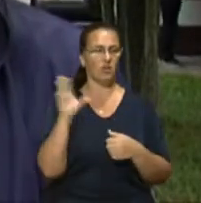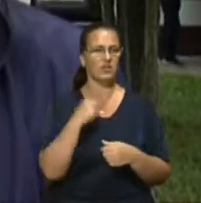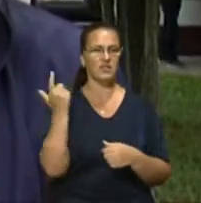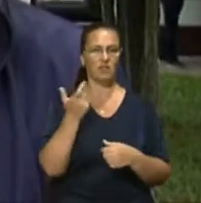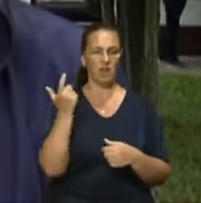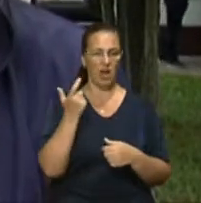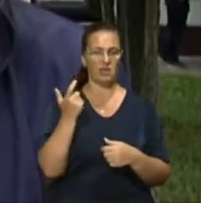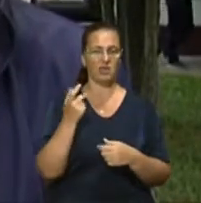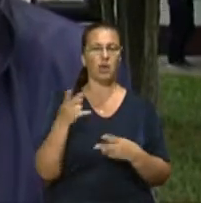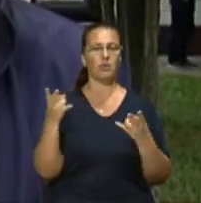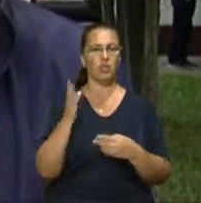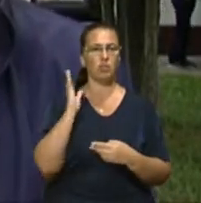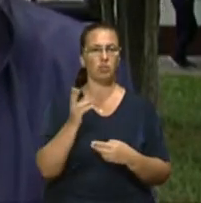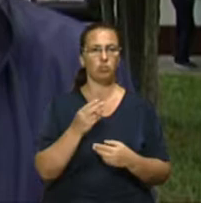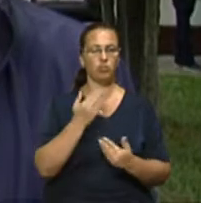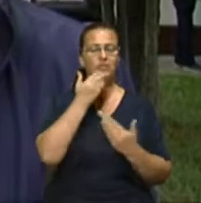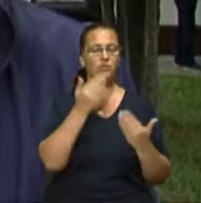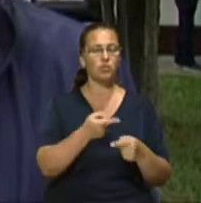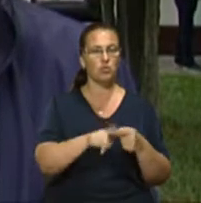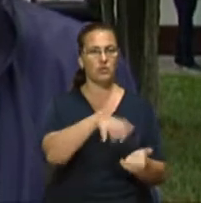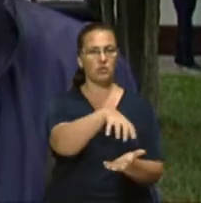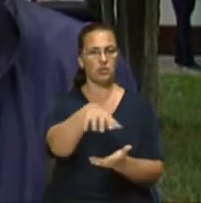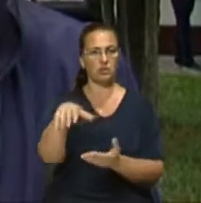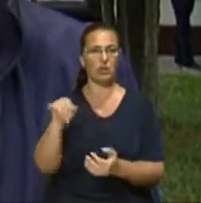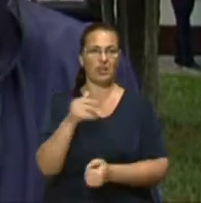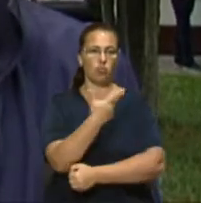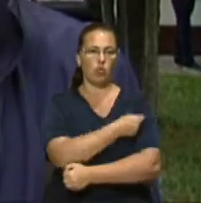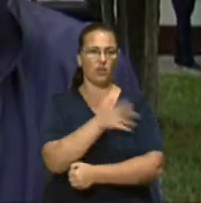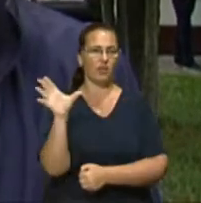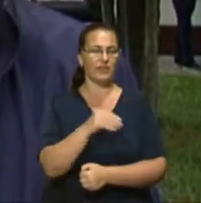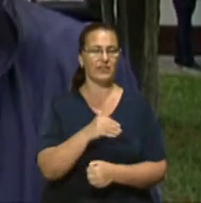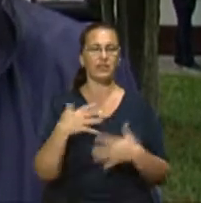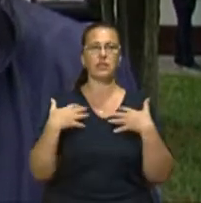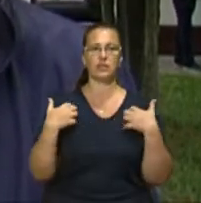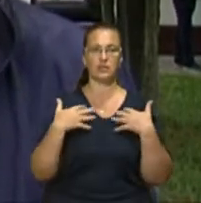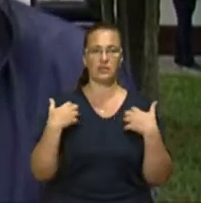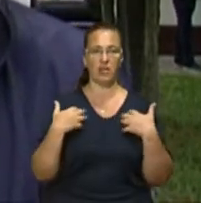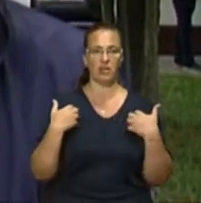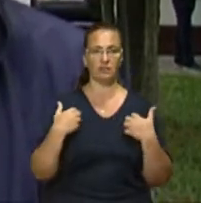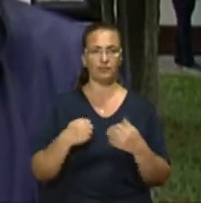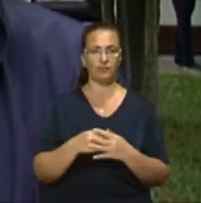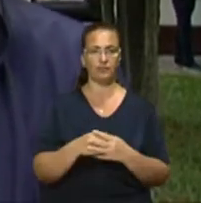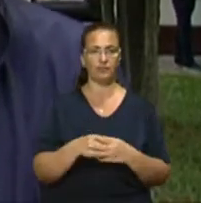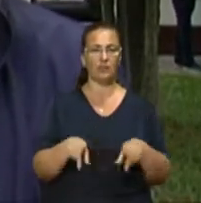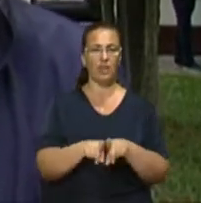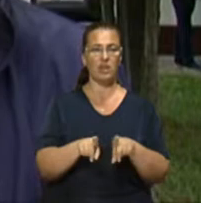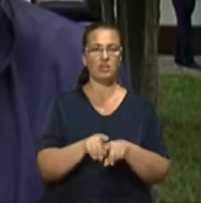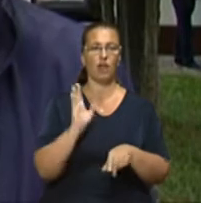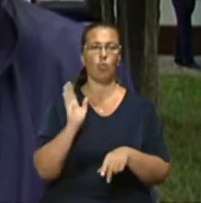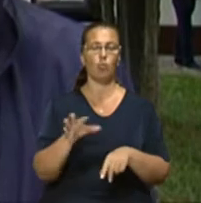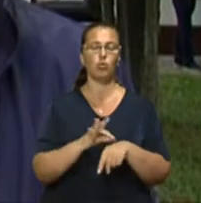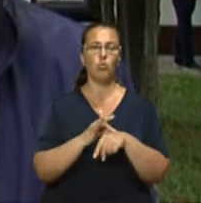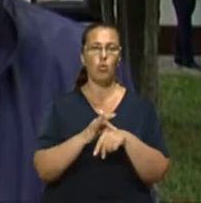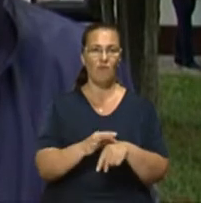буде потрібно звернутися в ті точки і провакцинувати всіх тварин. Так само буде